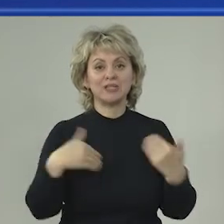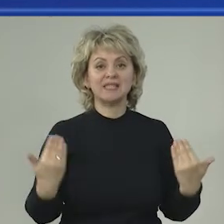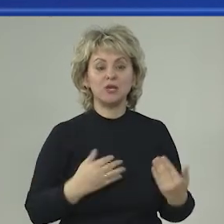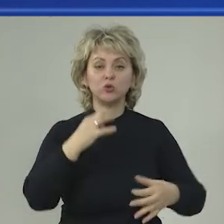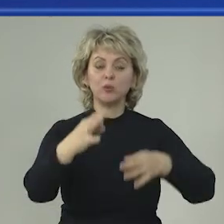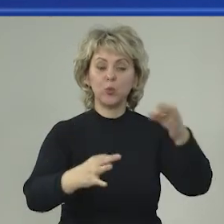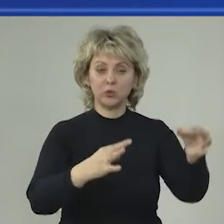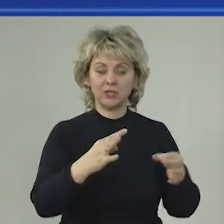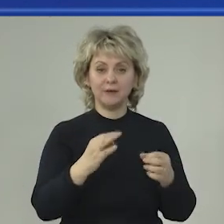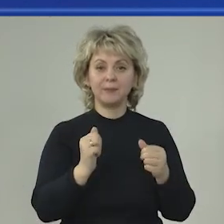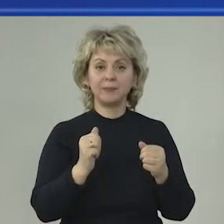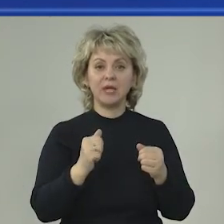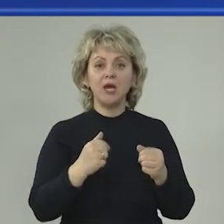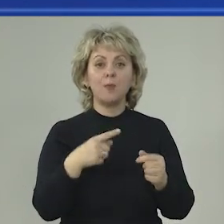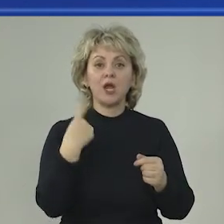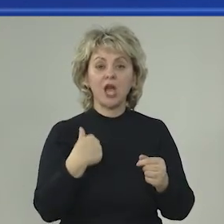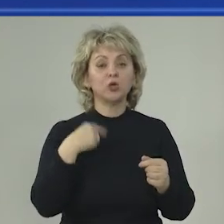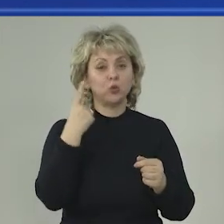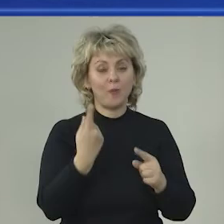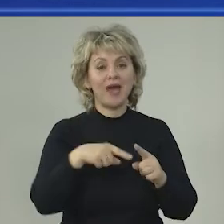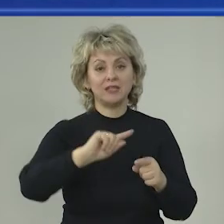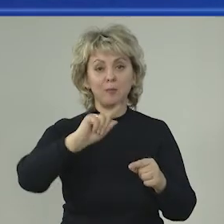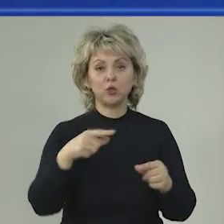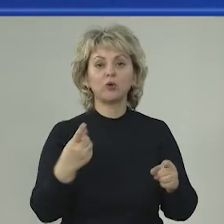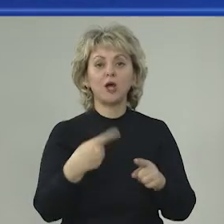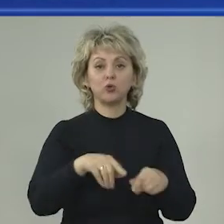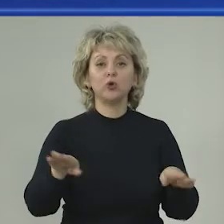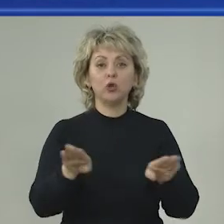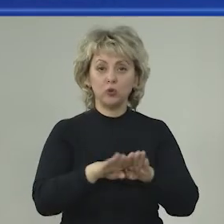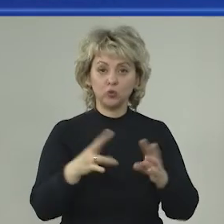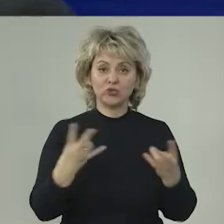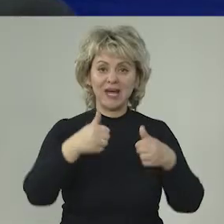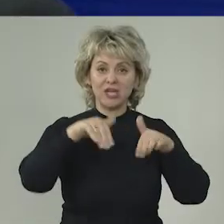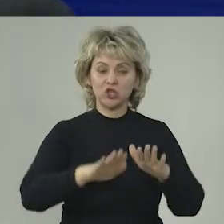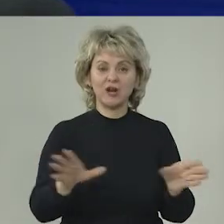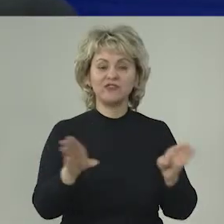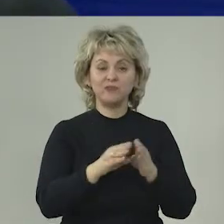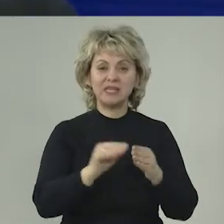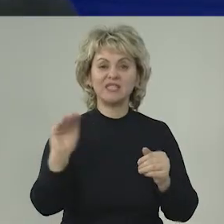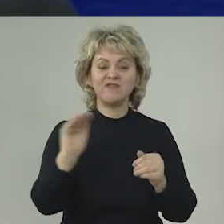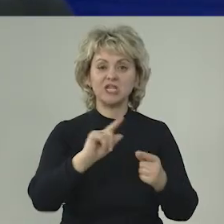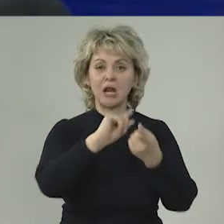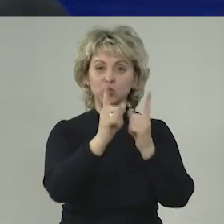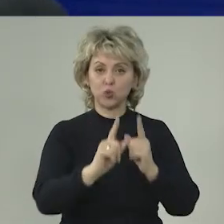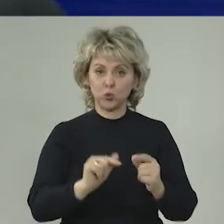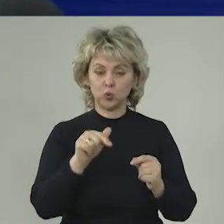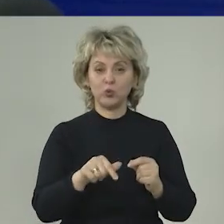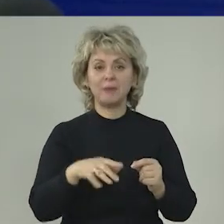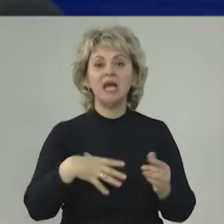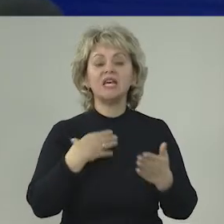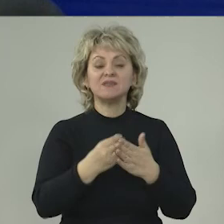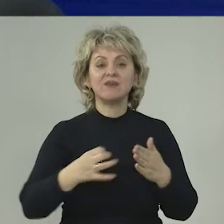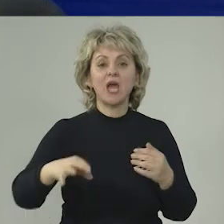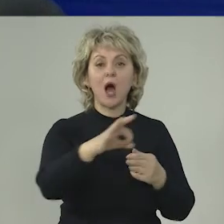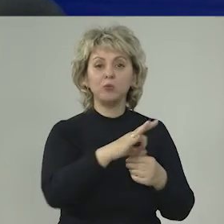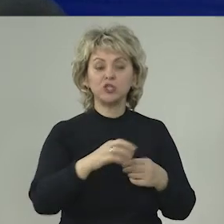населенные пункты. Я думаю, что это потребность, которую тоже нужно решать. Мы будем решать вместе с федеральными структурами. И